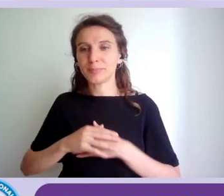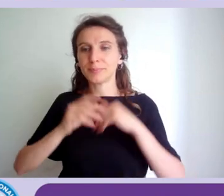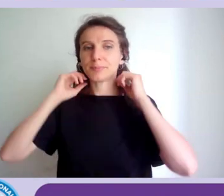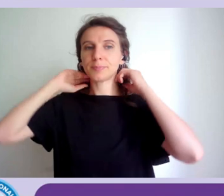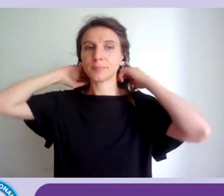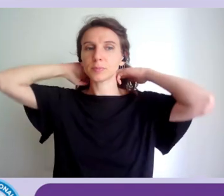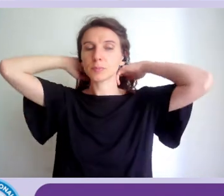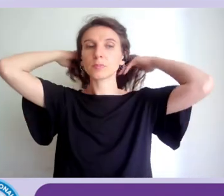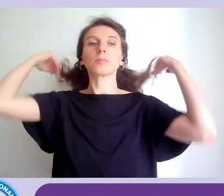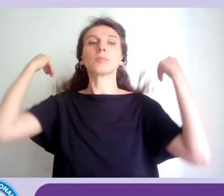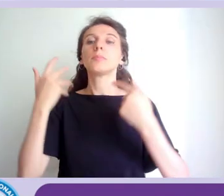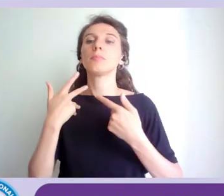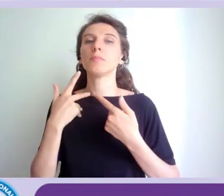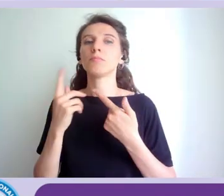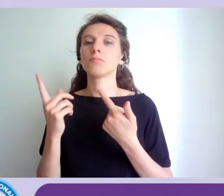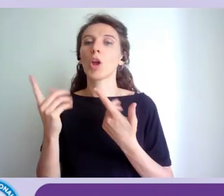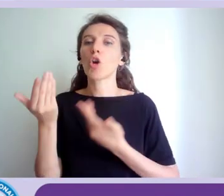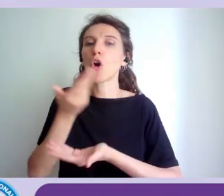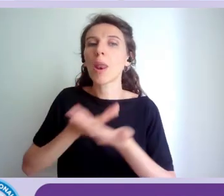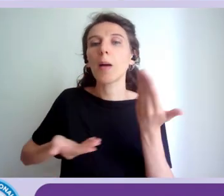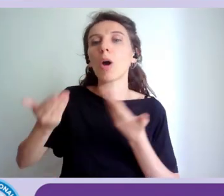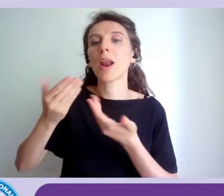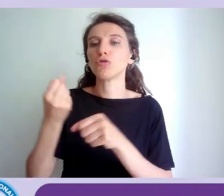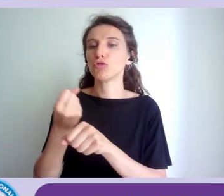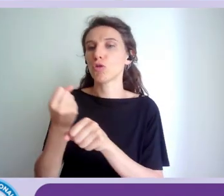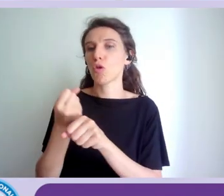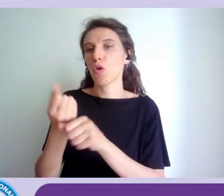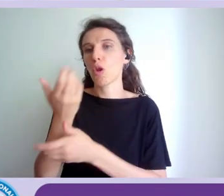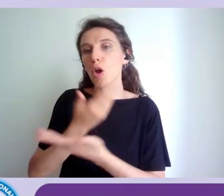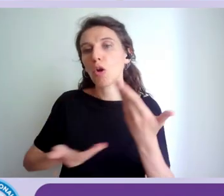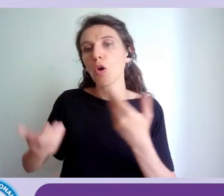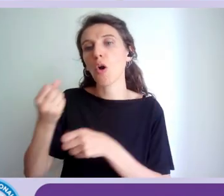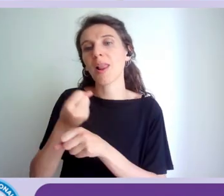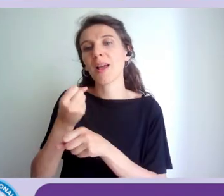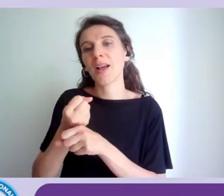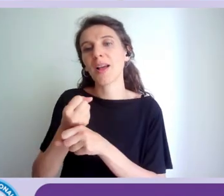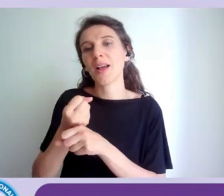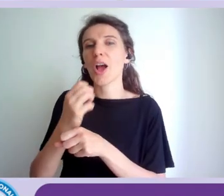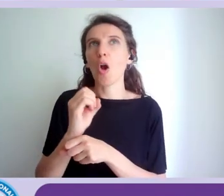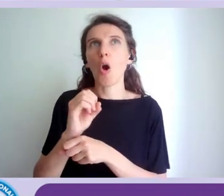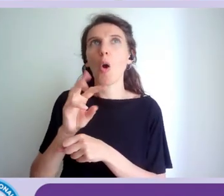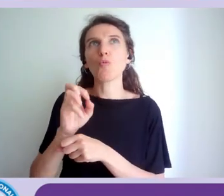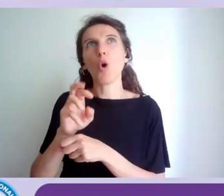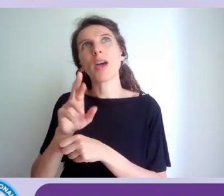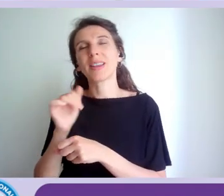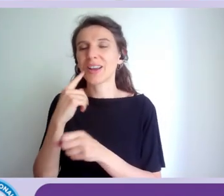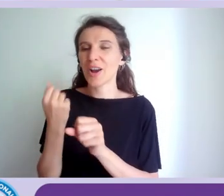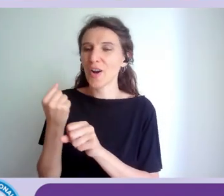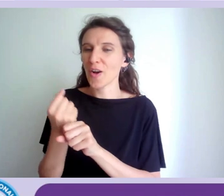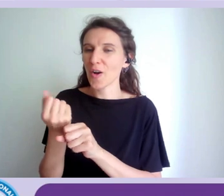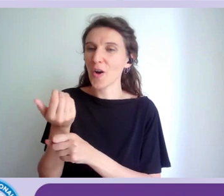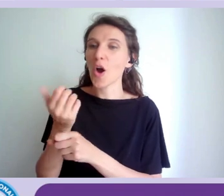un co-working chiamiamo una collaborazione una collaborazione come mi piace chiamarla per cui